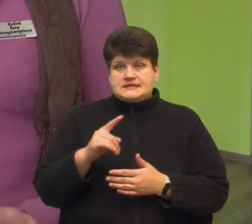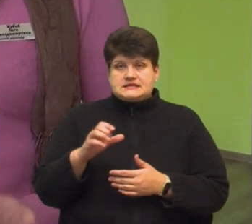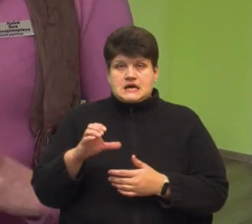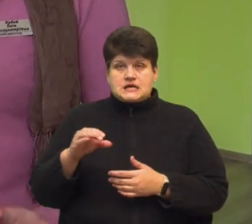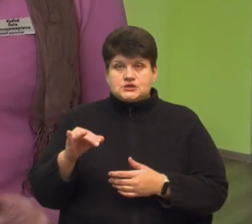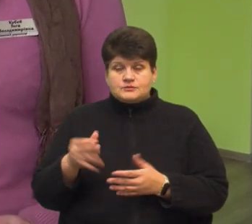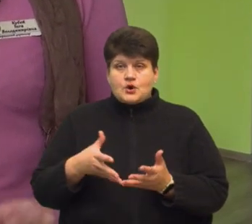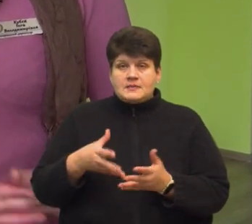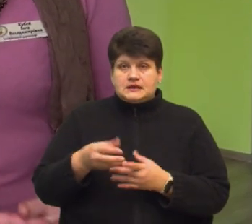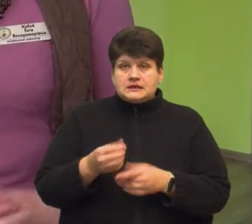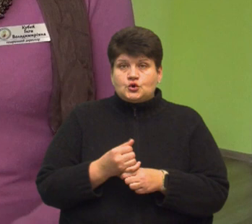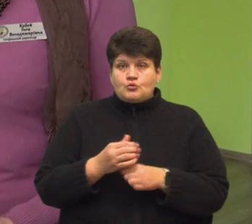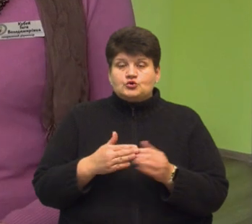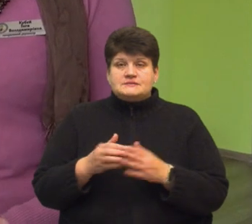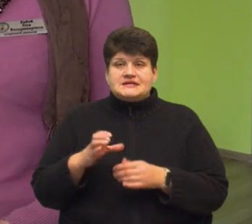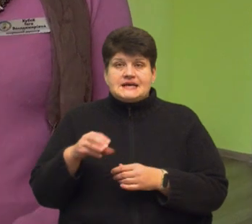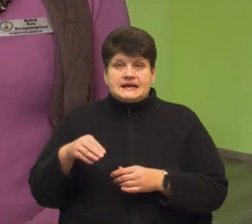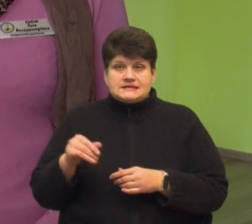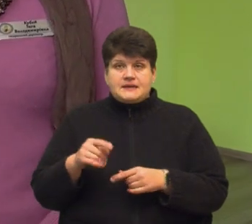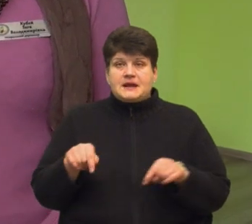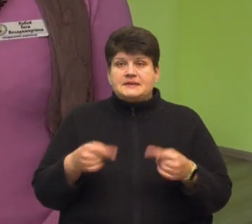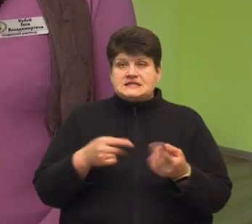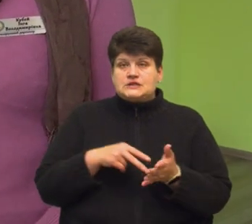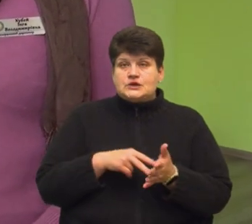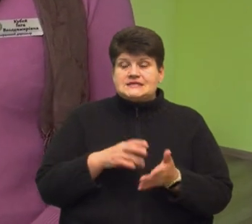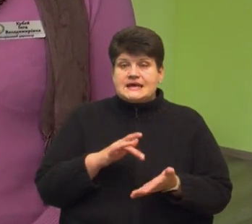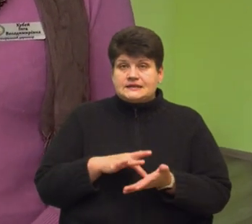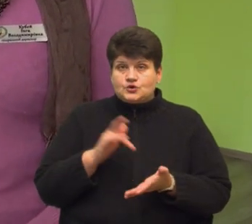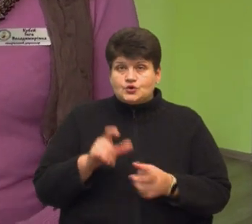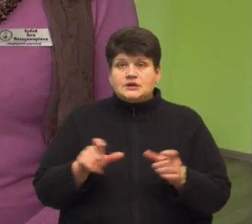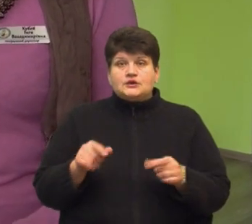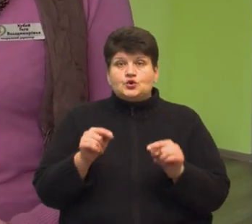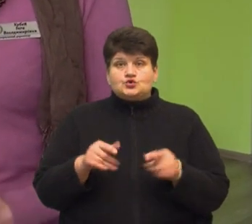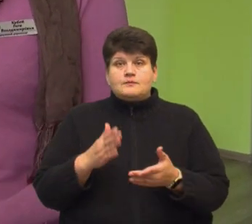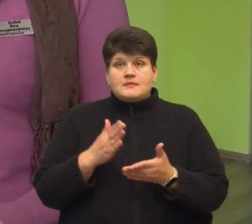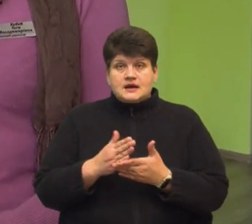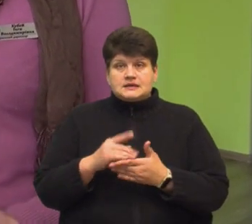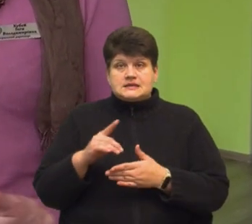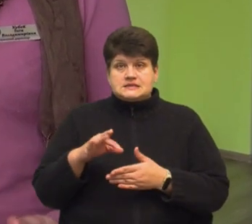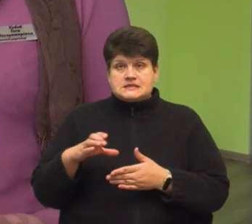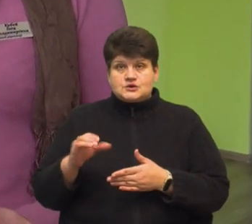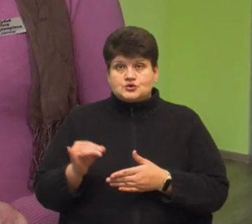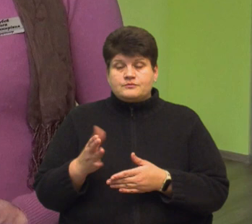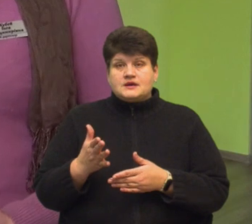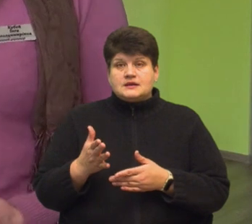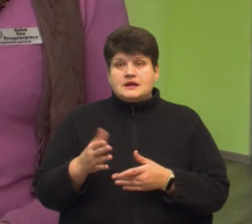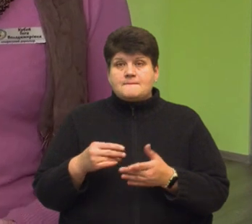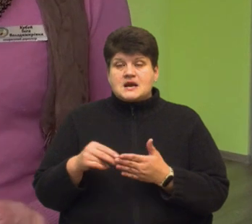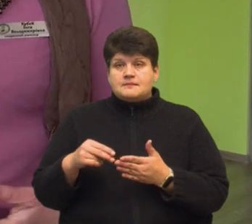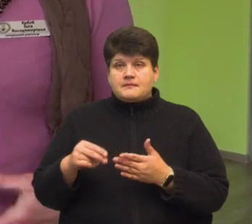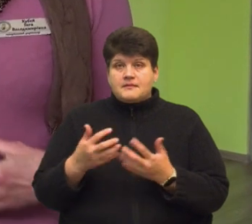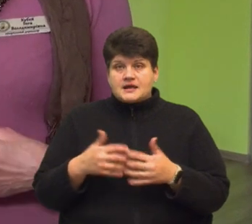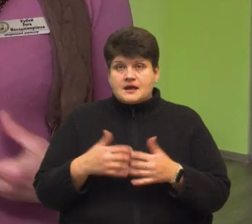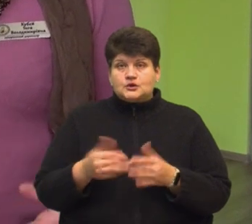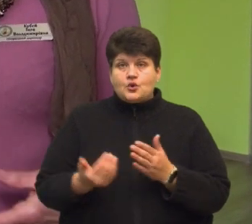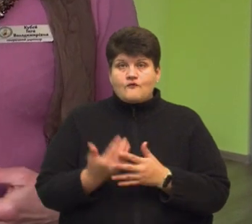того, щоб оплатити роботу спеціалістів реабілітаційного центру, для того, щоб мати засоби для придбання якихось нового обладнання,